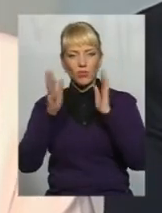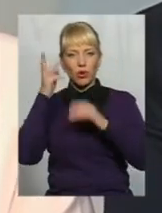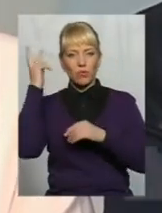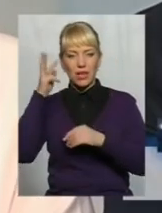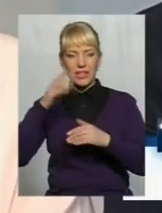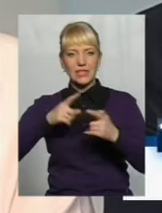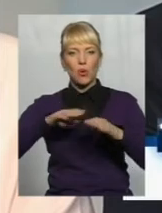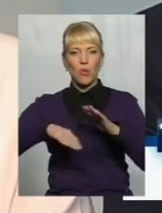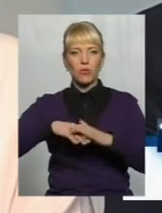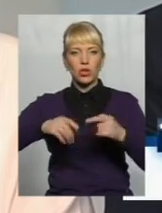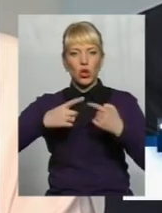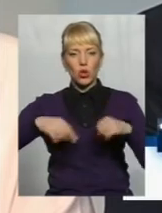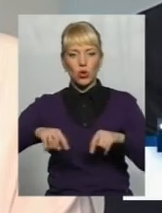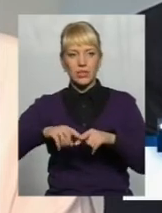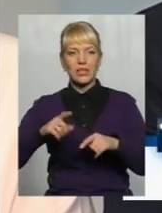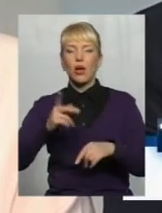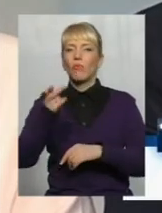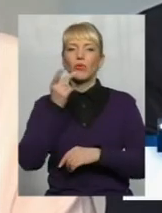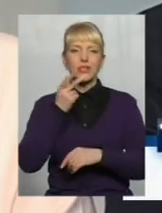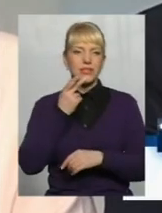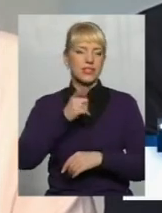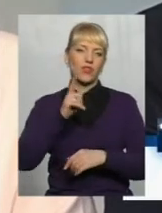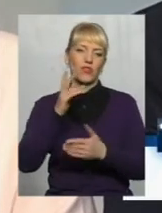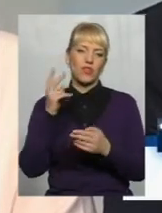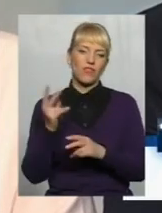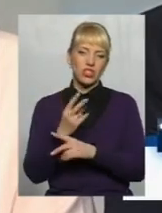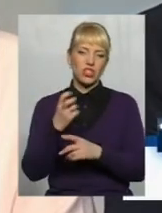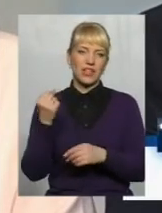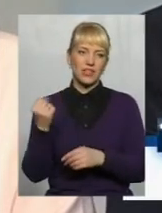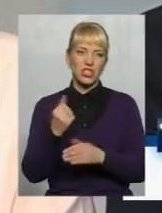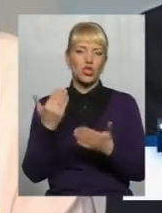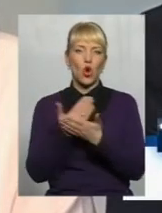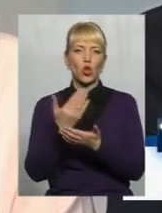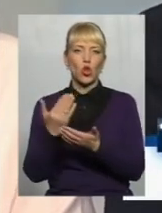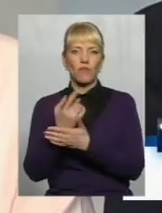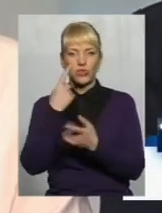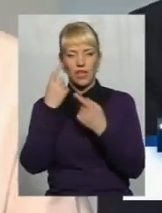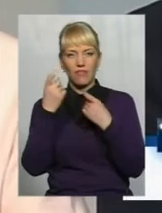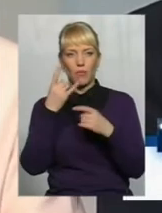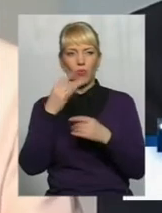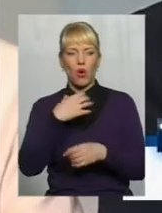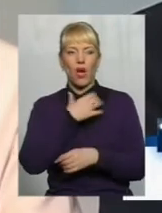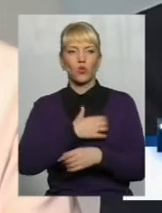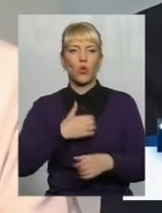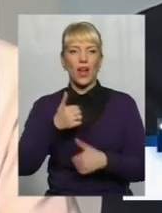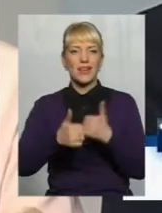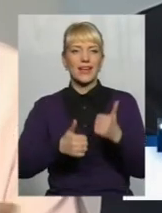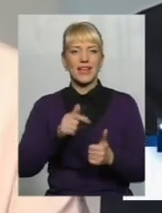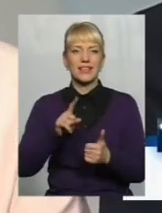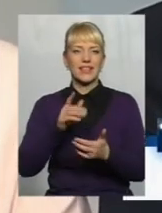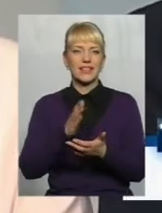Центр розвитку місцевого самовлядування Постійно, майже двічі на тиждень, одновлюється інформація про актуальні гранти, які є